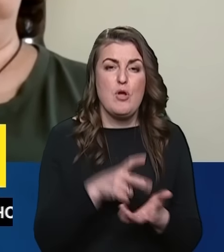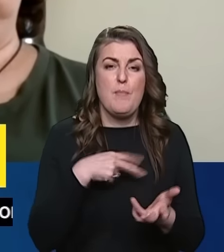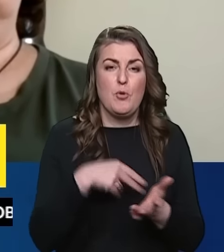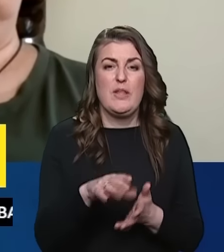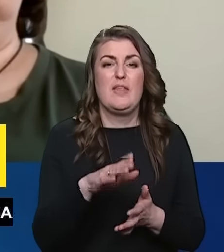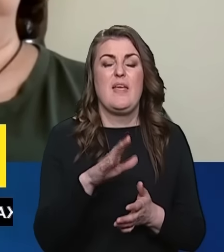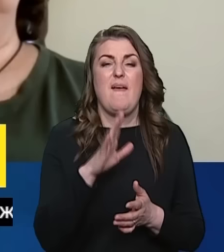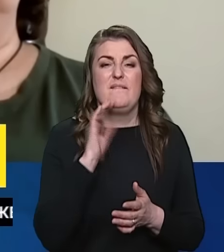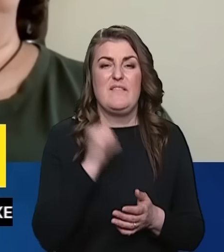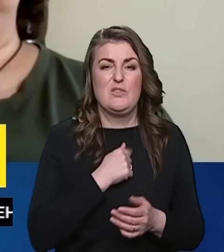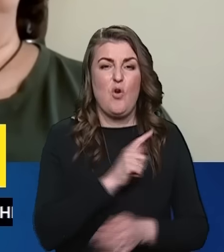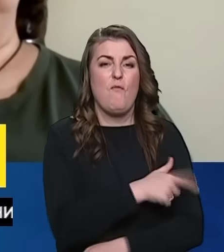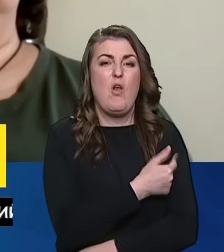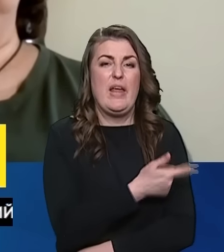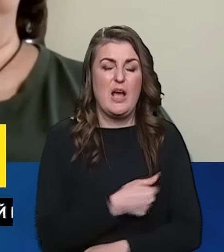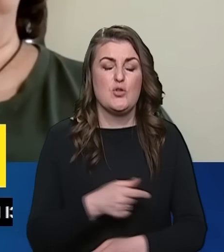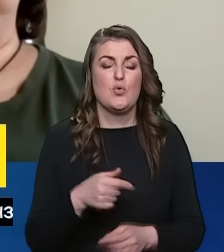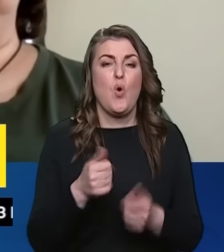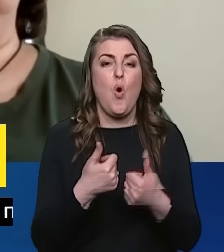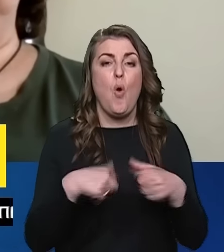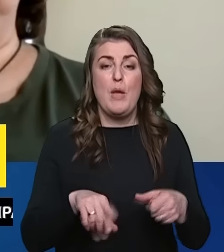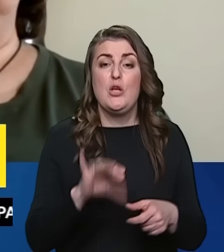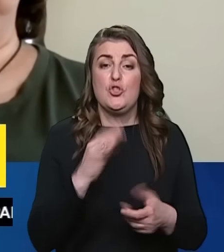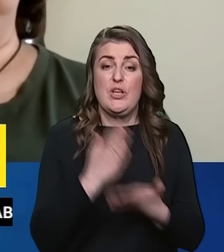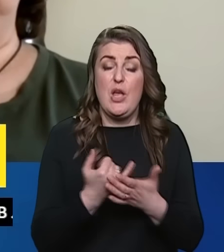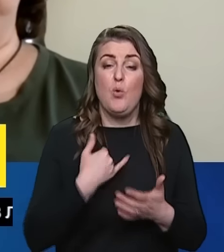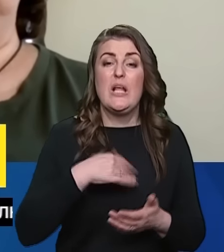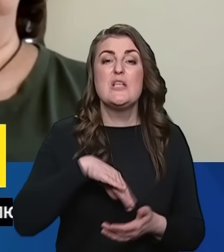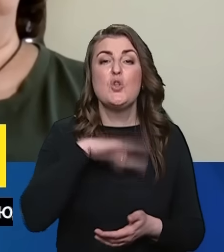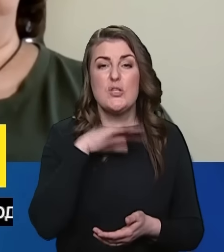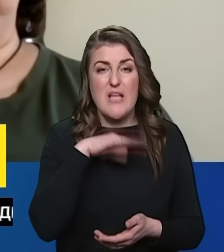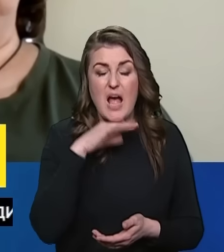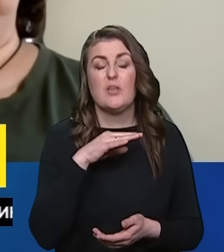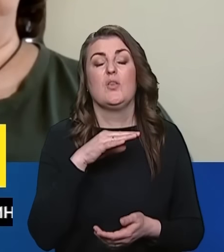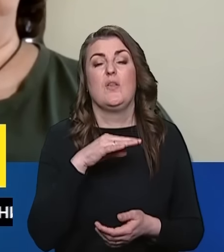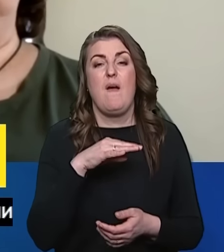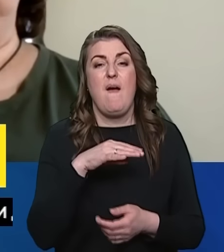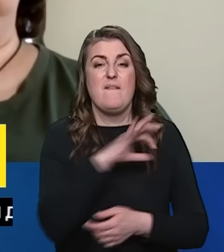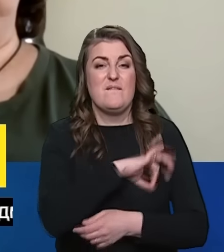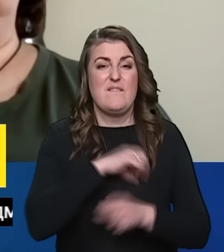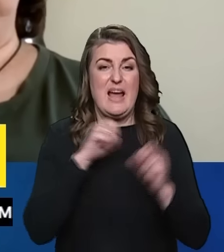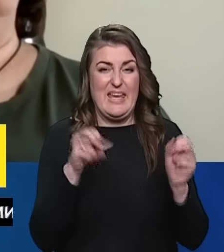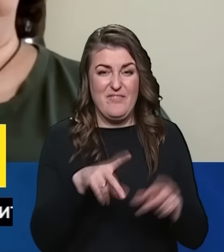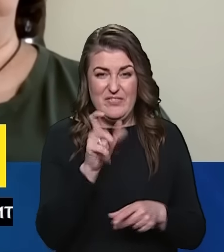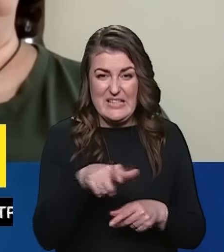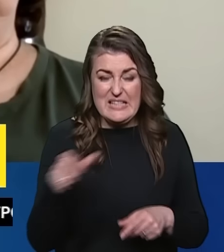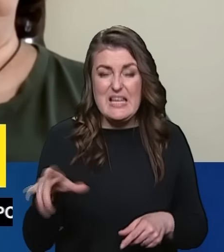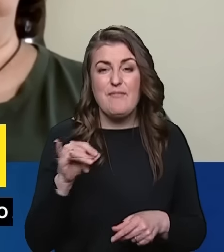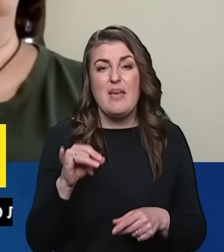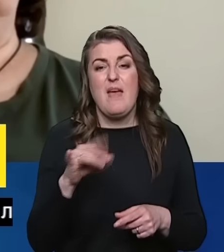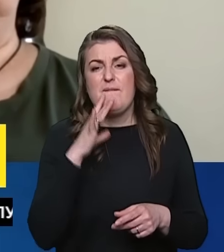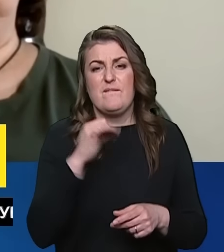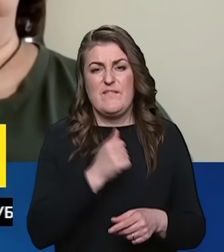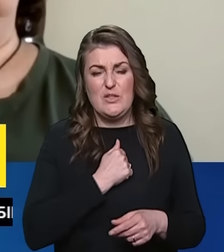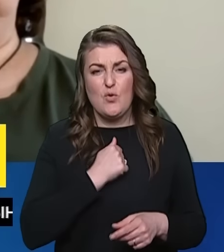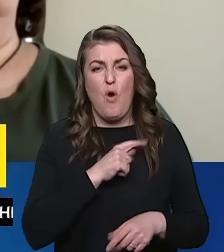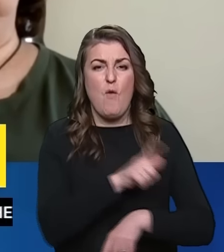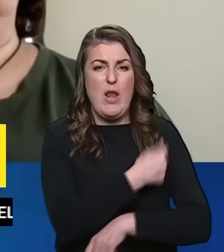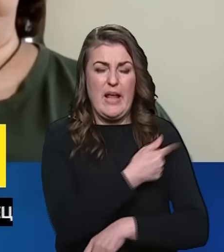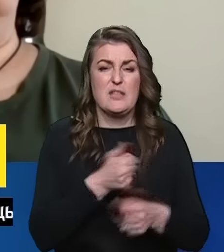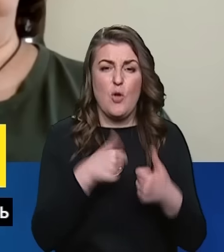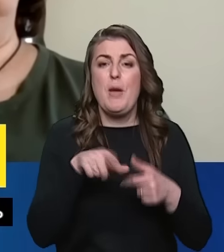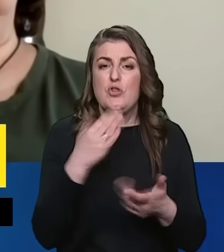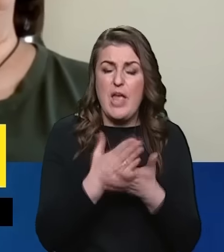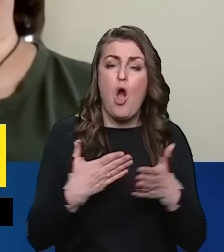комісію. Чи є у нас достатньо фахівців і військово-лікарських комісій, які би, я не знаю, чи є